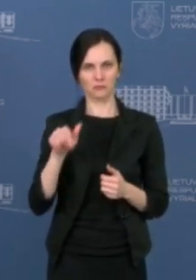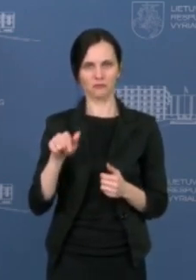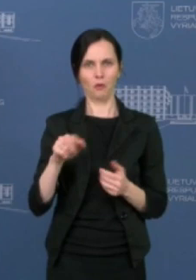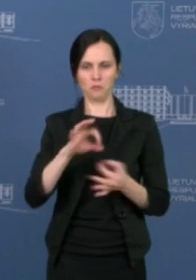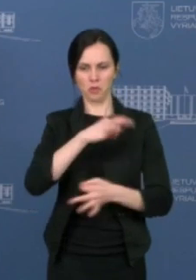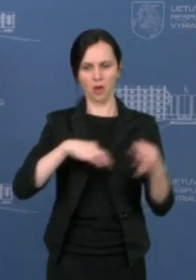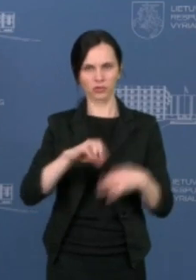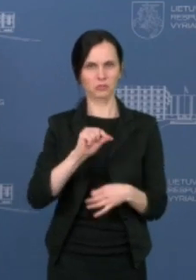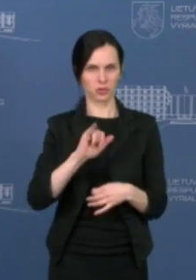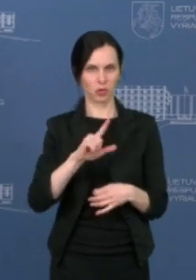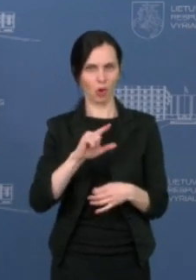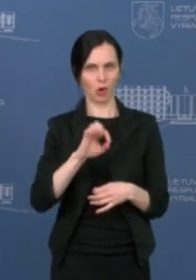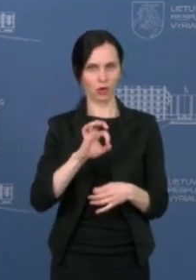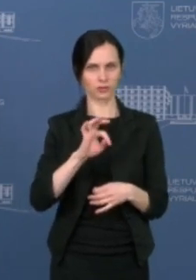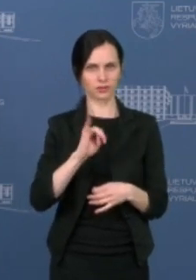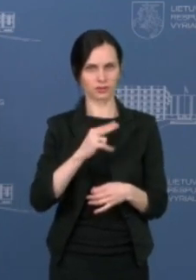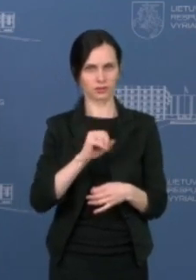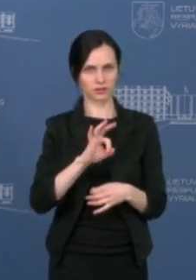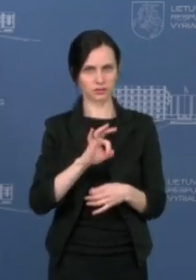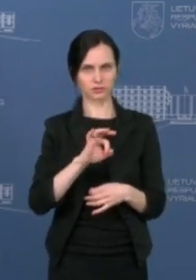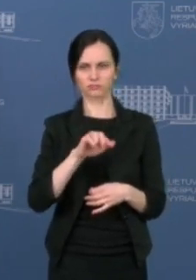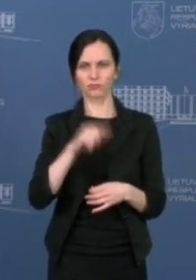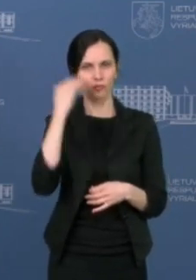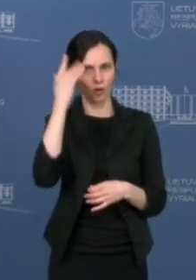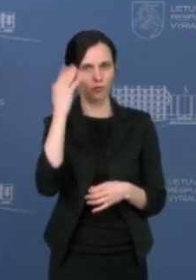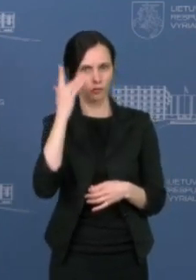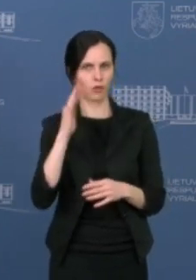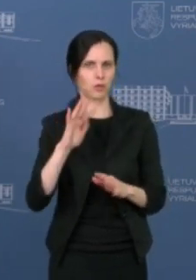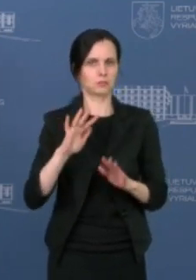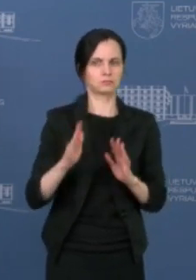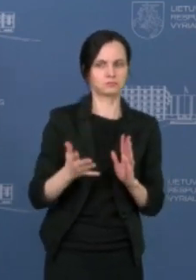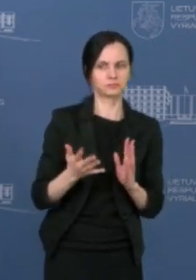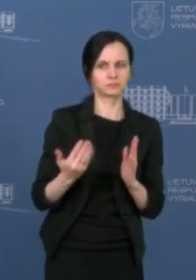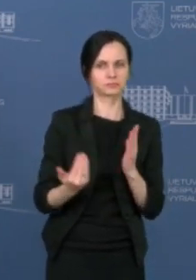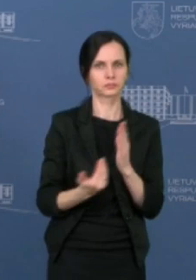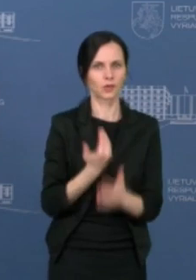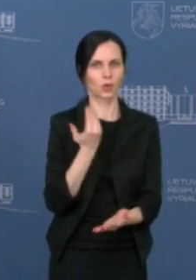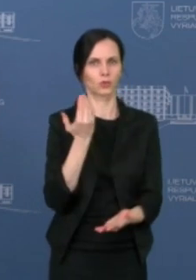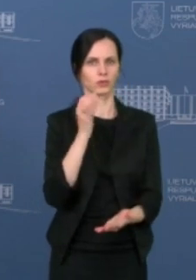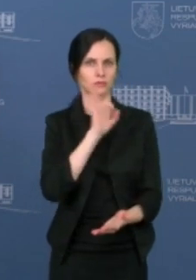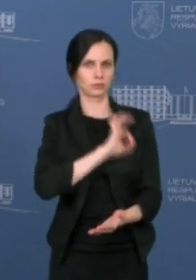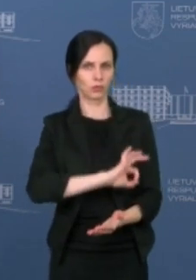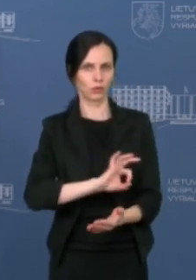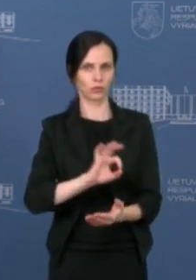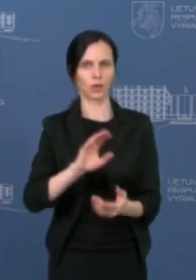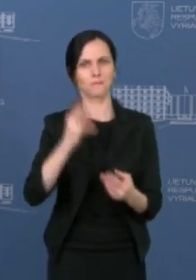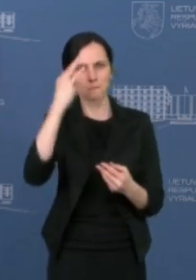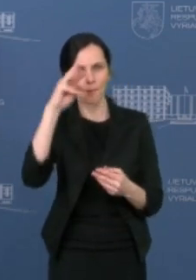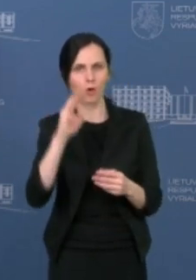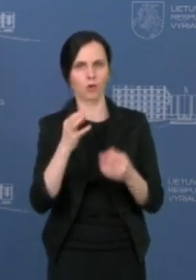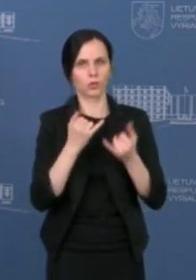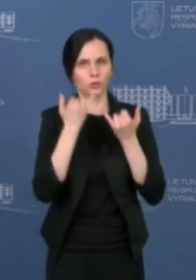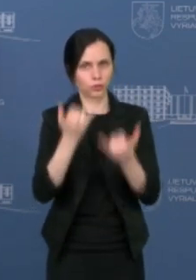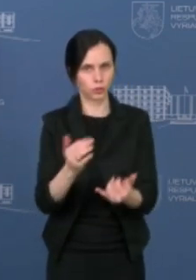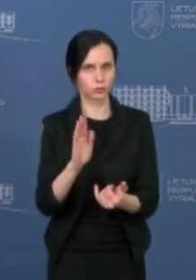projekto metu bus naudojami ir tam tikri nauji metodai, dėl